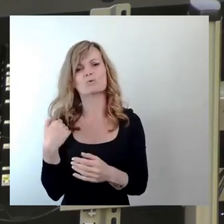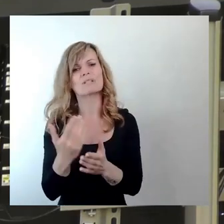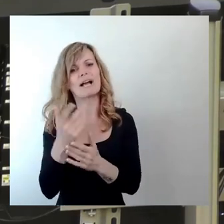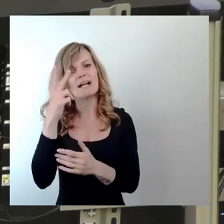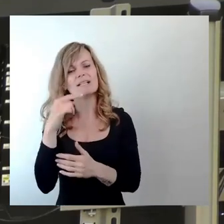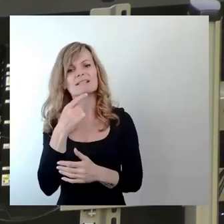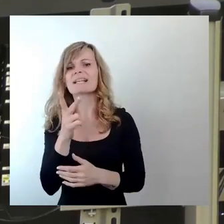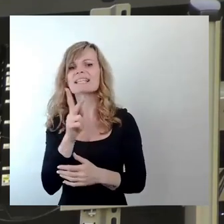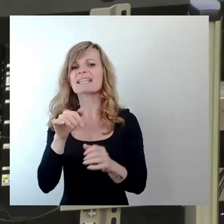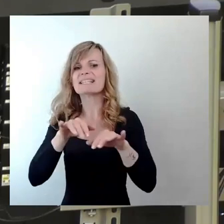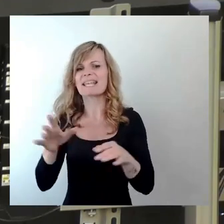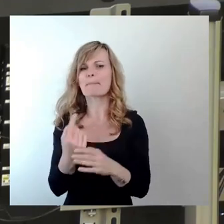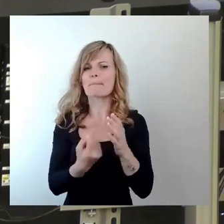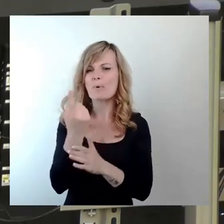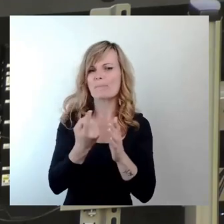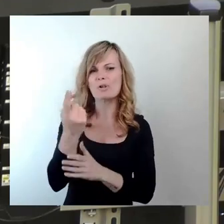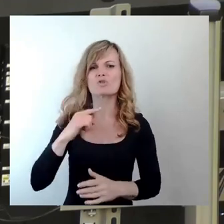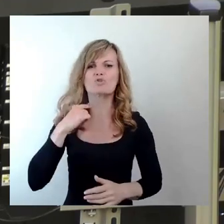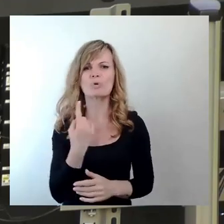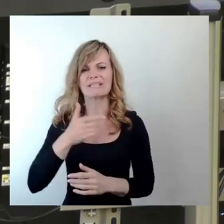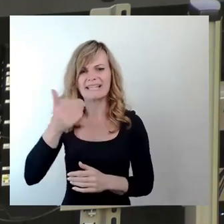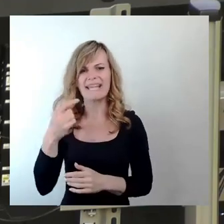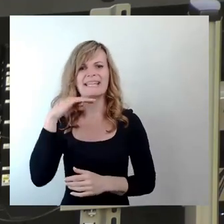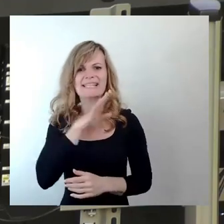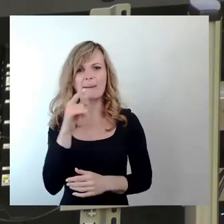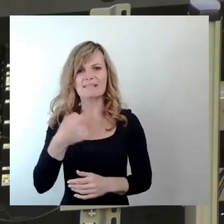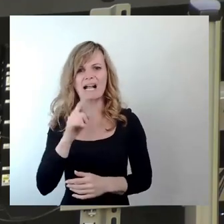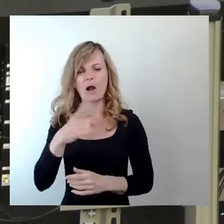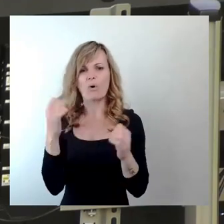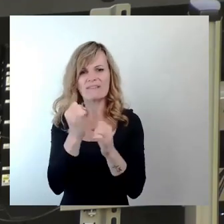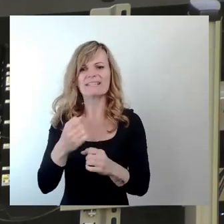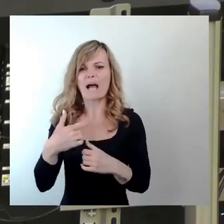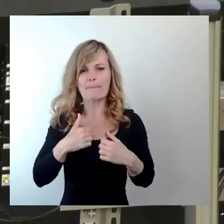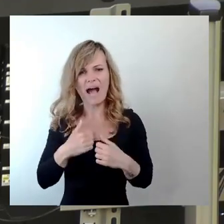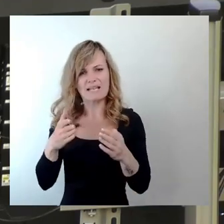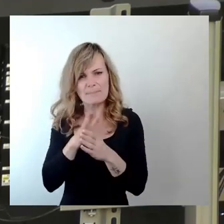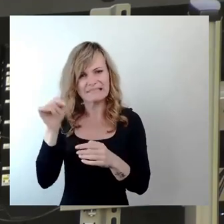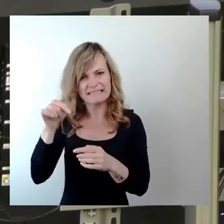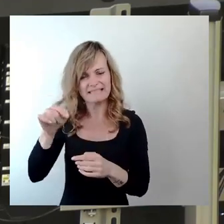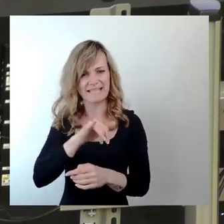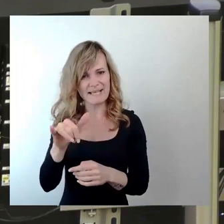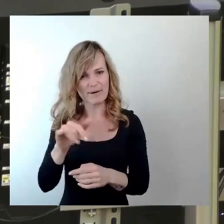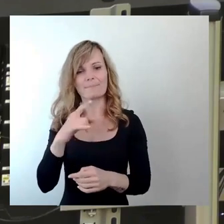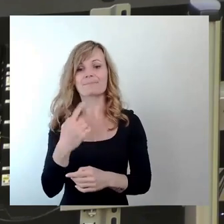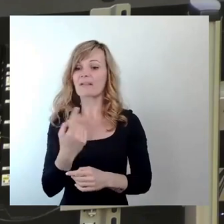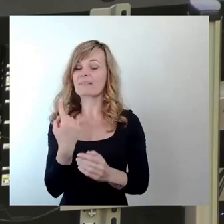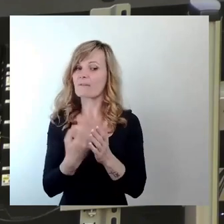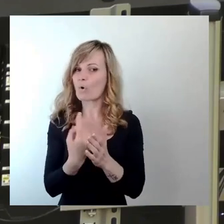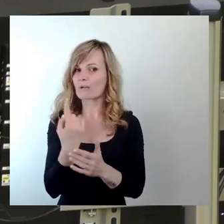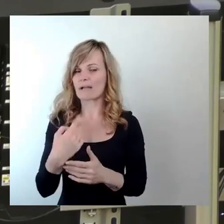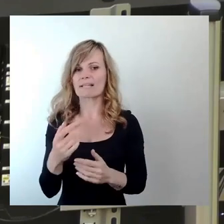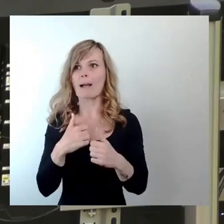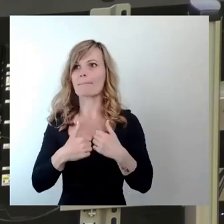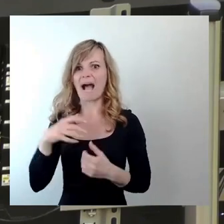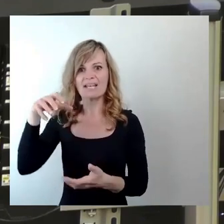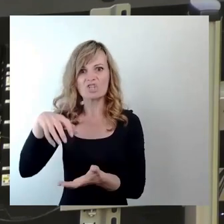verdreckt. Dort gehen jeden Samstag auch im Winter Leute baden. Und ich möchte mal betonen, wir fordern die ganze Zeit eine Badestelle auf